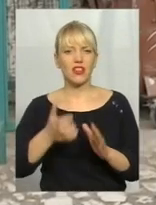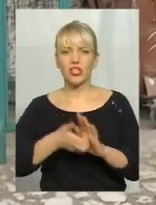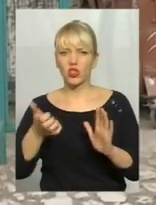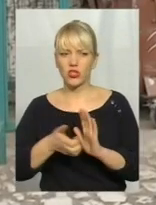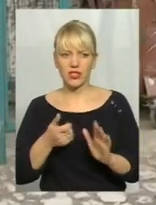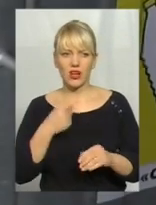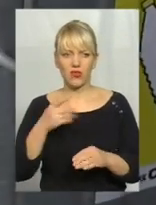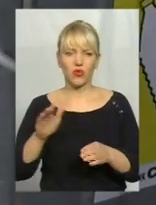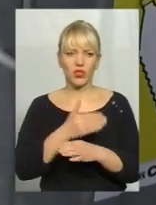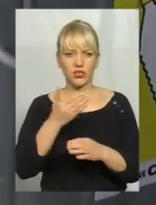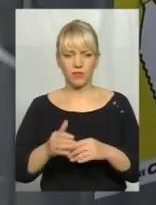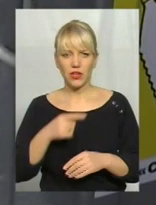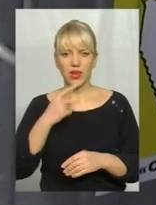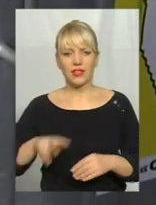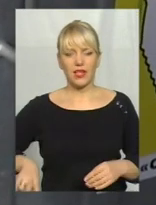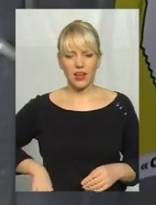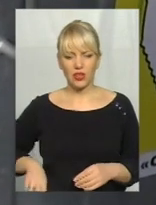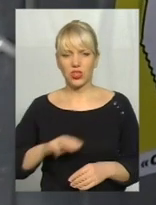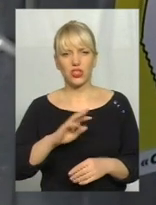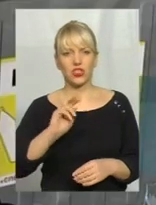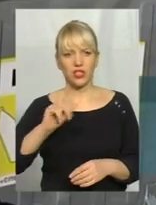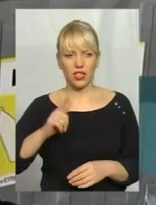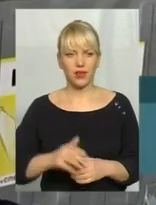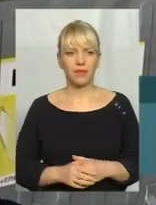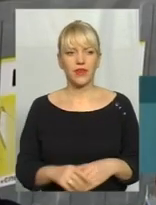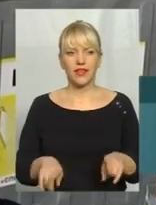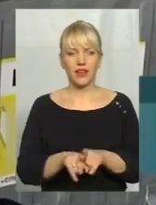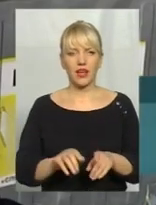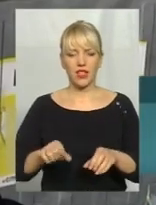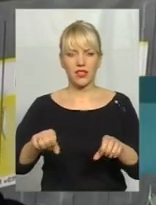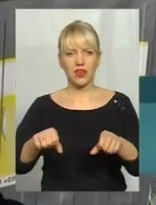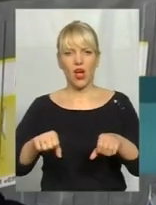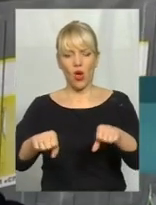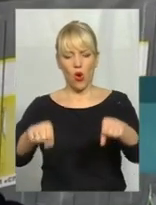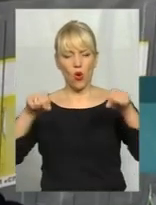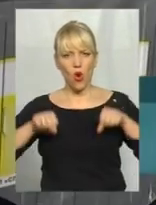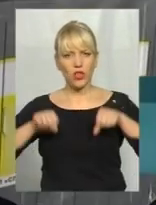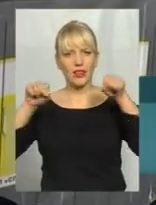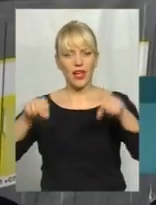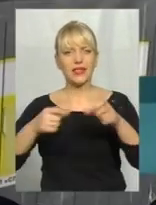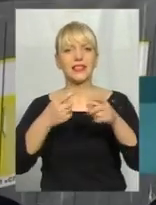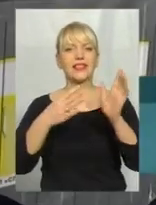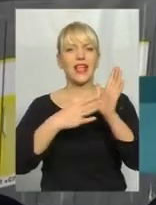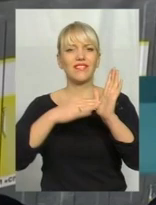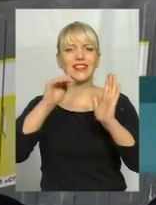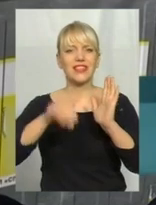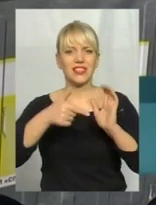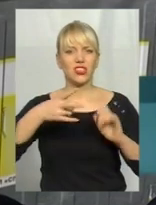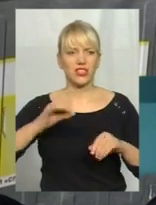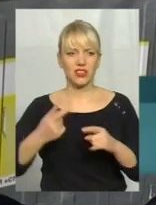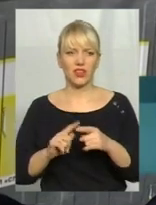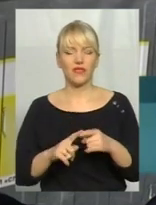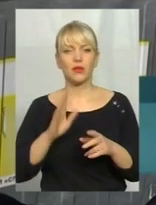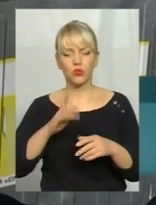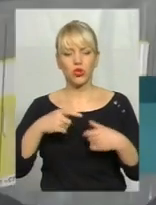Бабчинський, директор міського департаменту житлово-комунального господарства. Такий контейнер коштує близько 9 тисяч гривень. За тиждень ми оголошуємо торги і